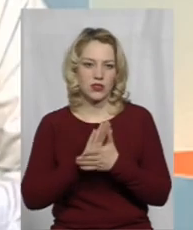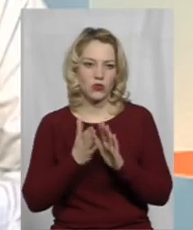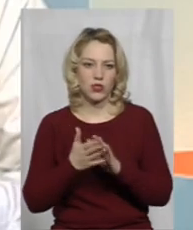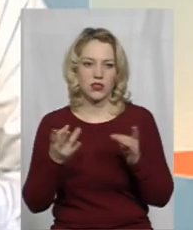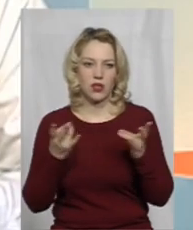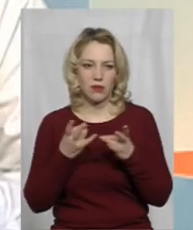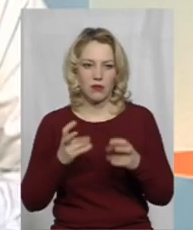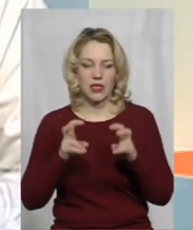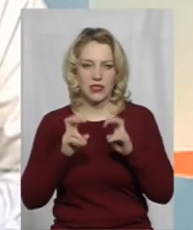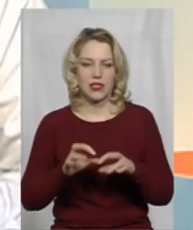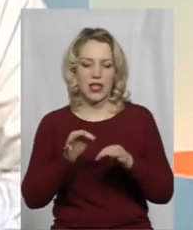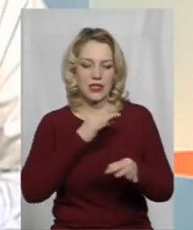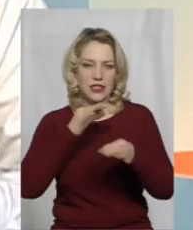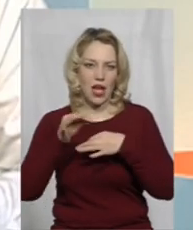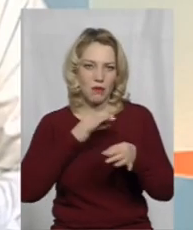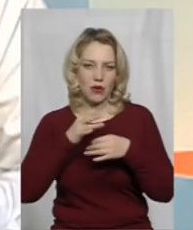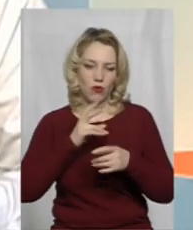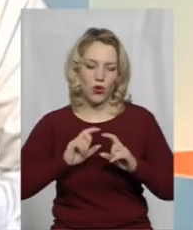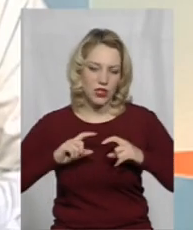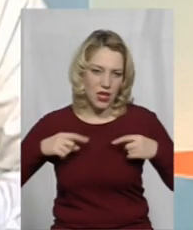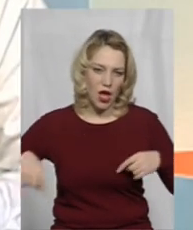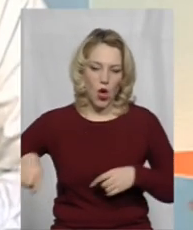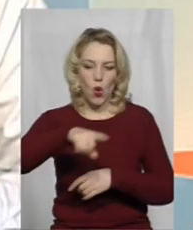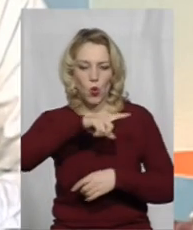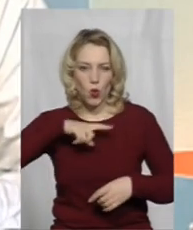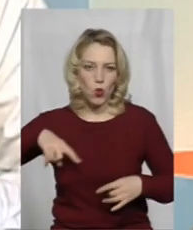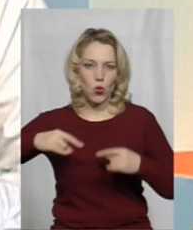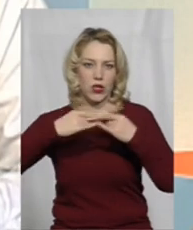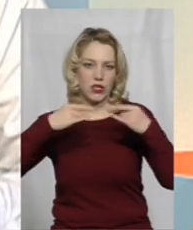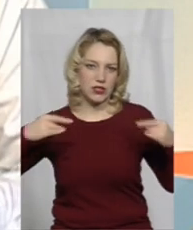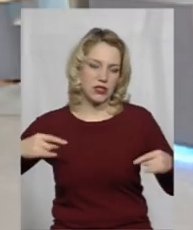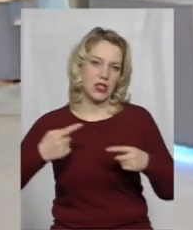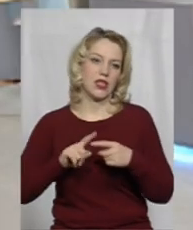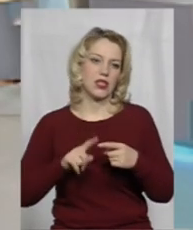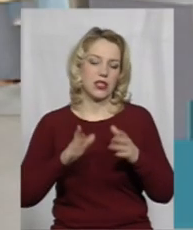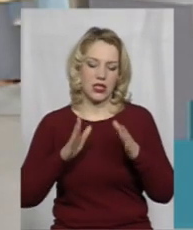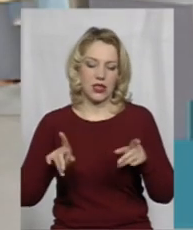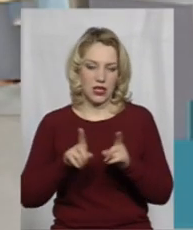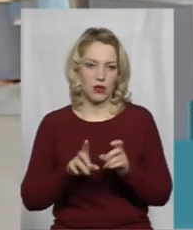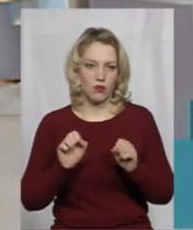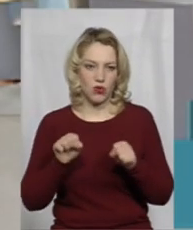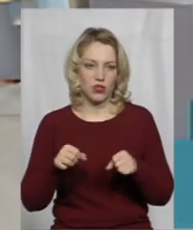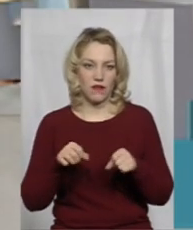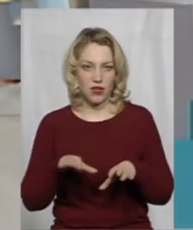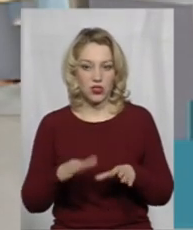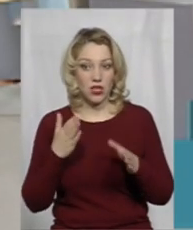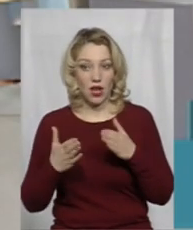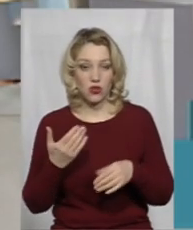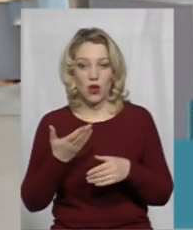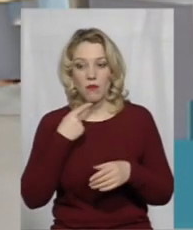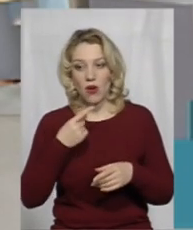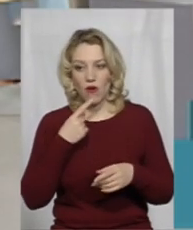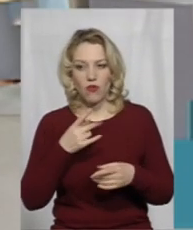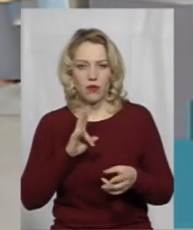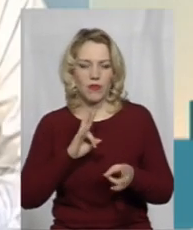треба тільки сідати за переговори на круглий стіл. Тільки отак ситуація є, і її тільки можна вирішити. Якщо тільки ми йдемо на